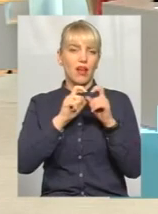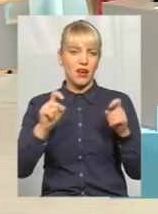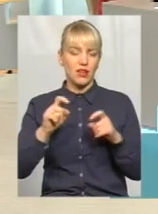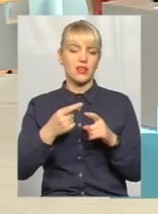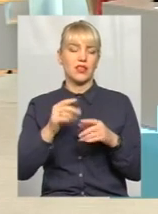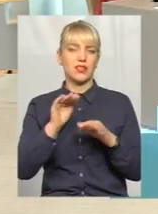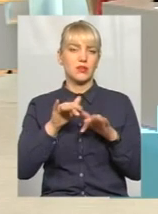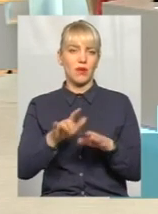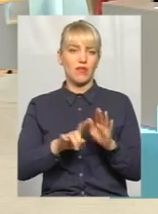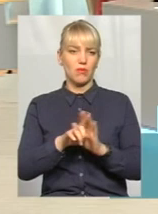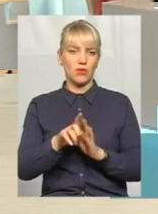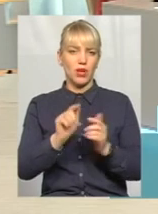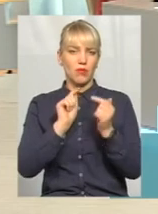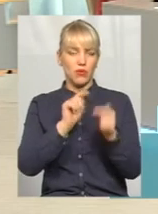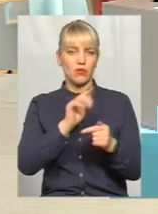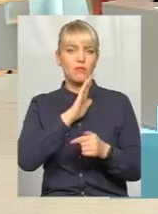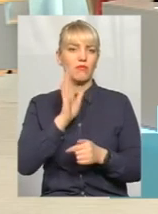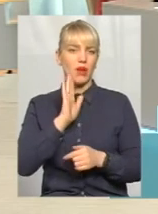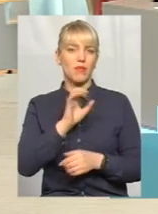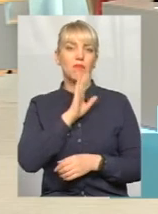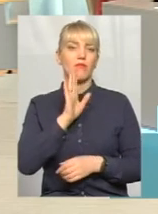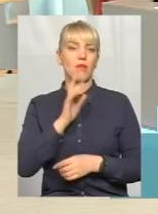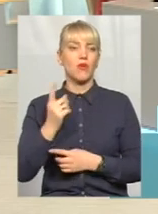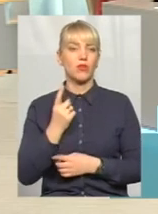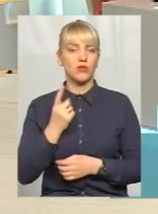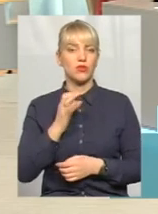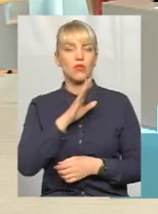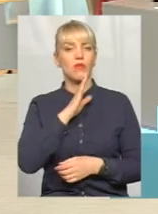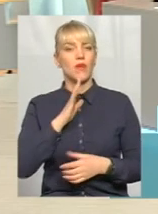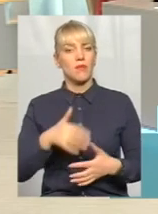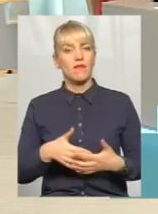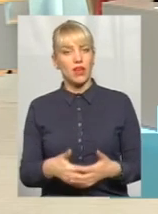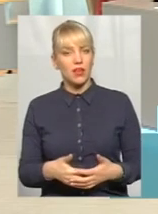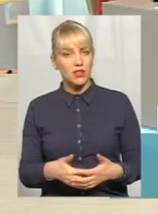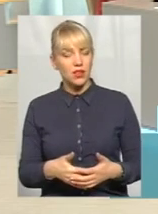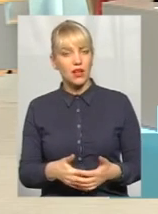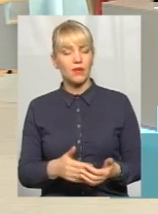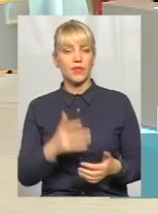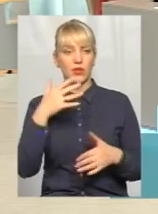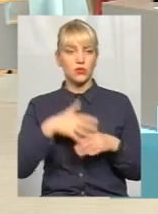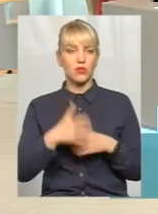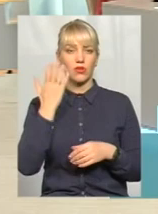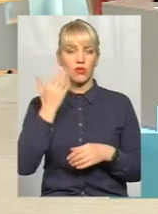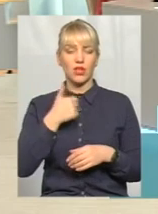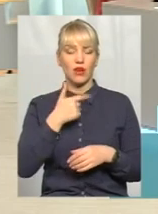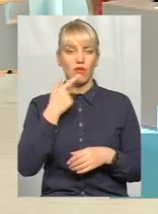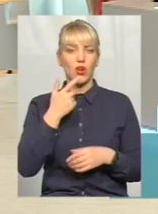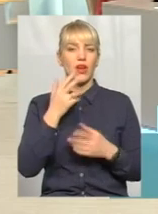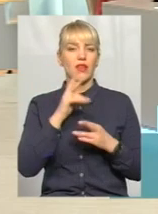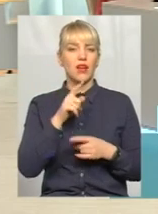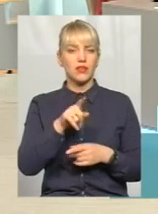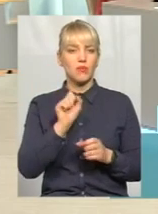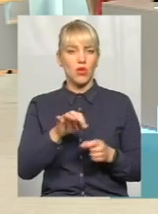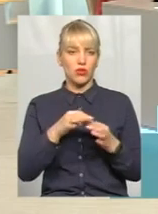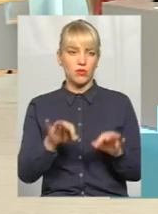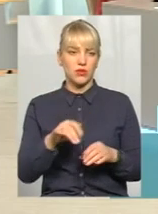порушена стосовно мами, мама одиночка, але мама вагітна. Розумієте, і коли ми говоримо з мамою, як ти могла допустити, в